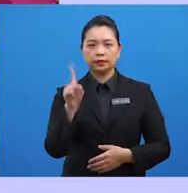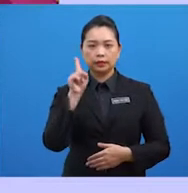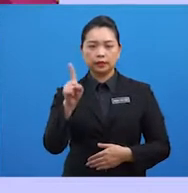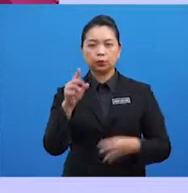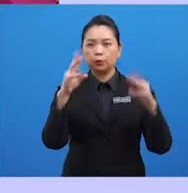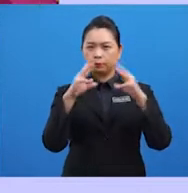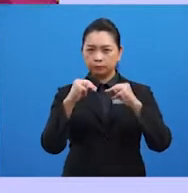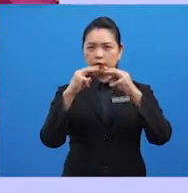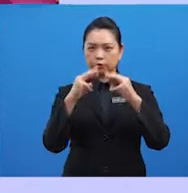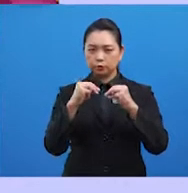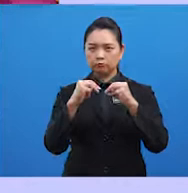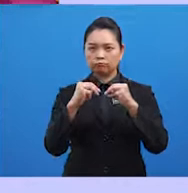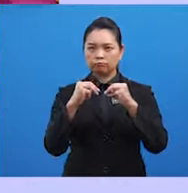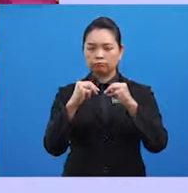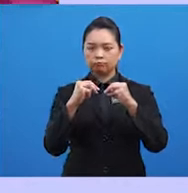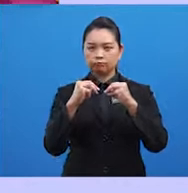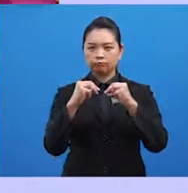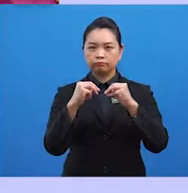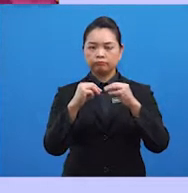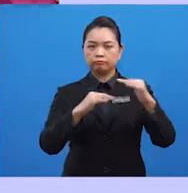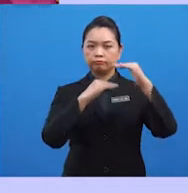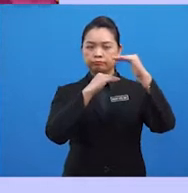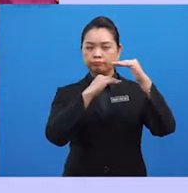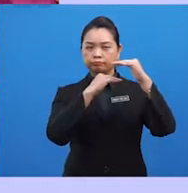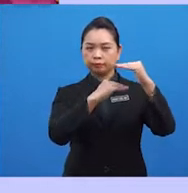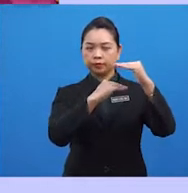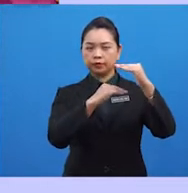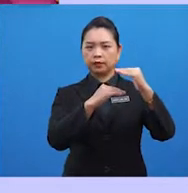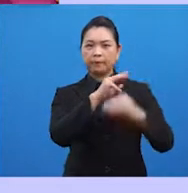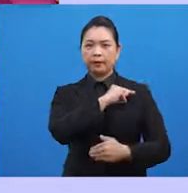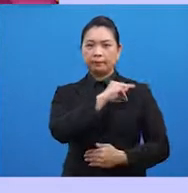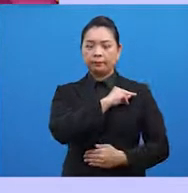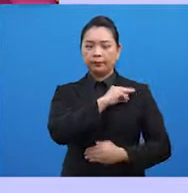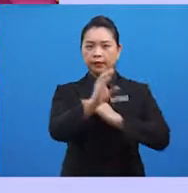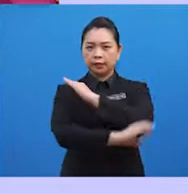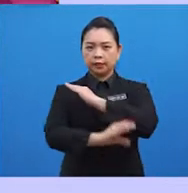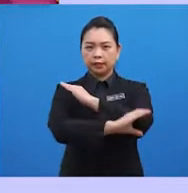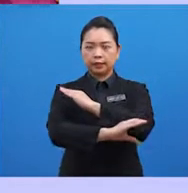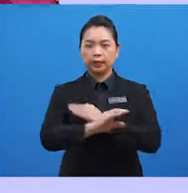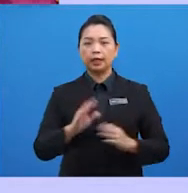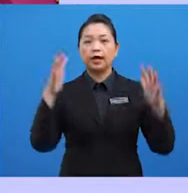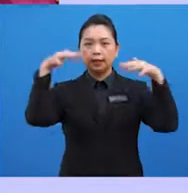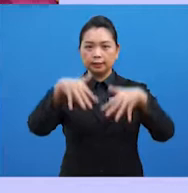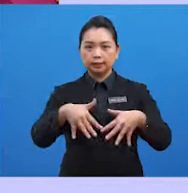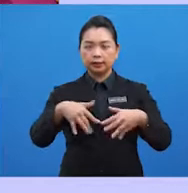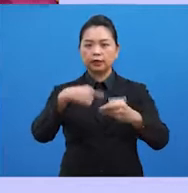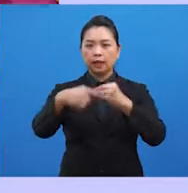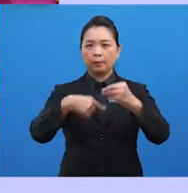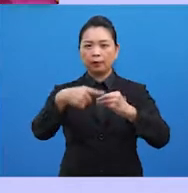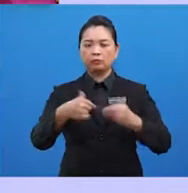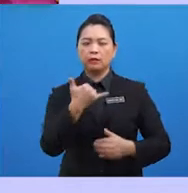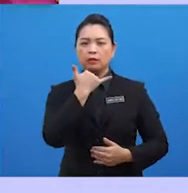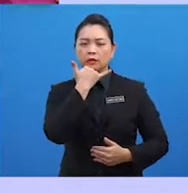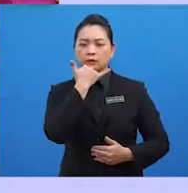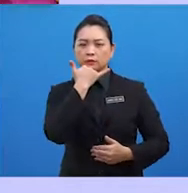satu mesyuarat tergempar peringkat Menteri-Menteri ASEAN mengenai jenayah